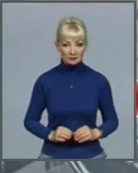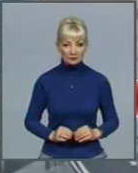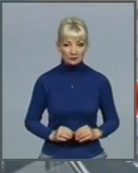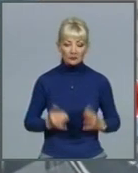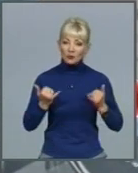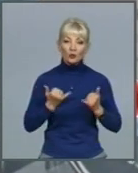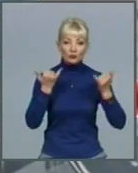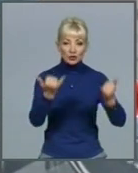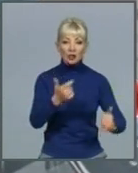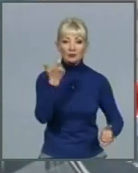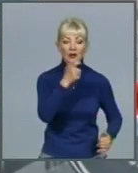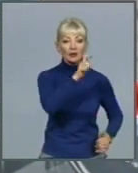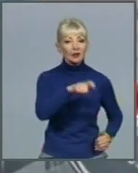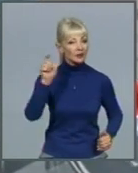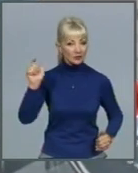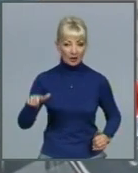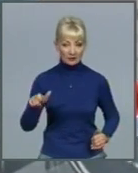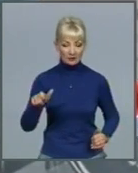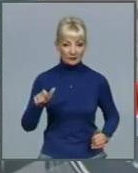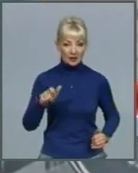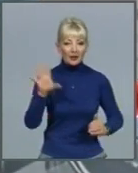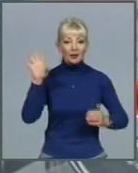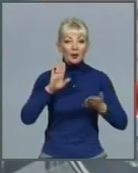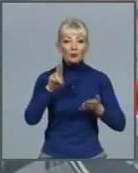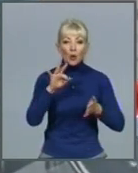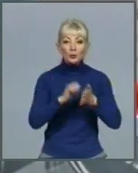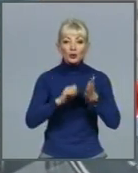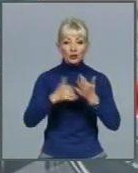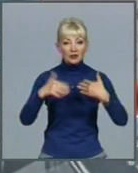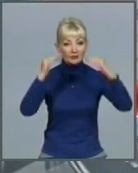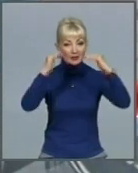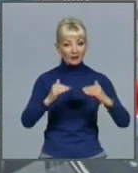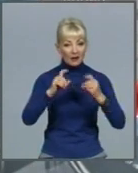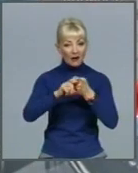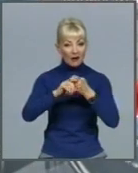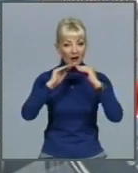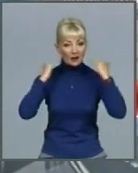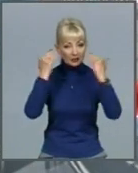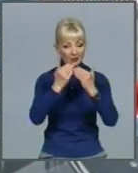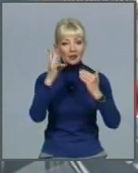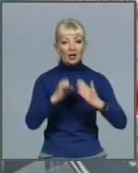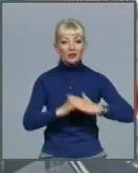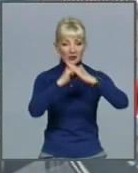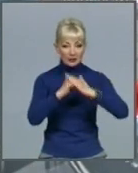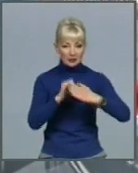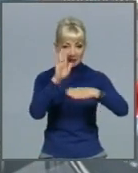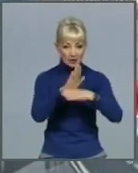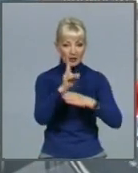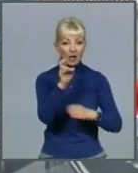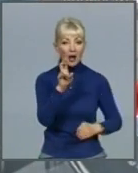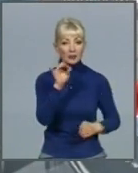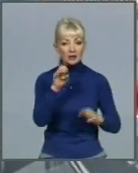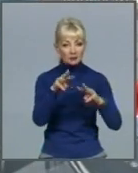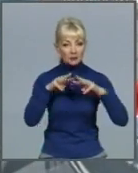Уважаємі харківчані, в св'язі з ослаблінням карантину і на основанні постановління Кабінету міністрів України, Харківський